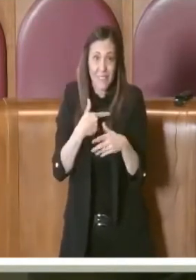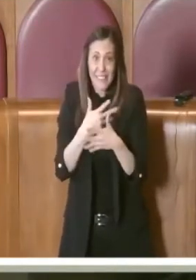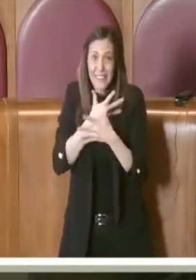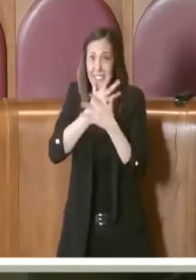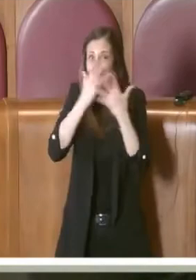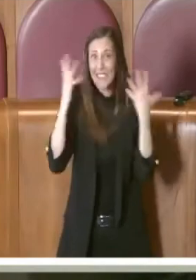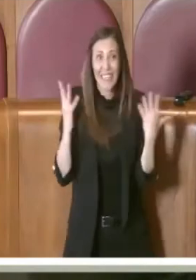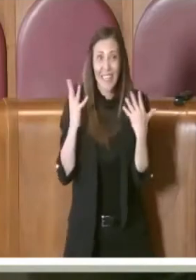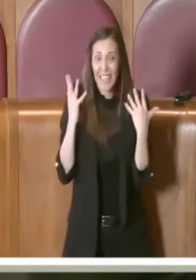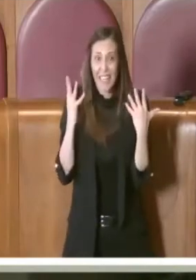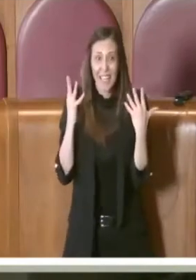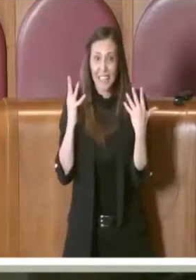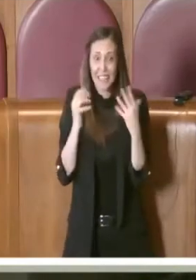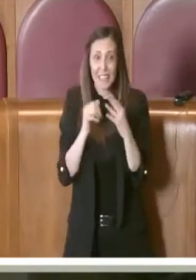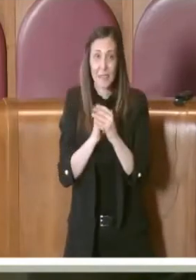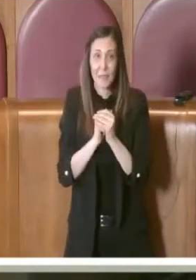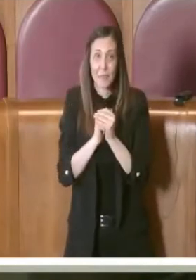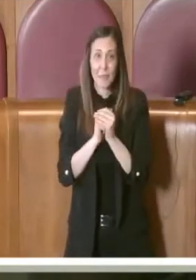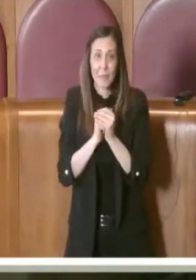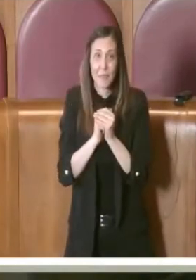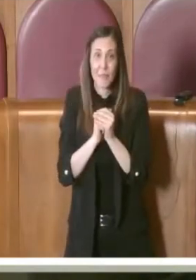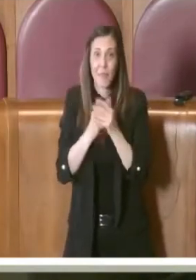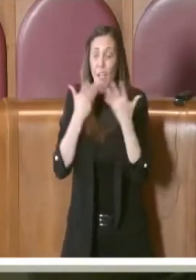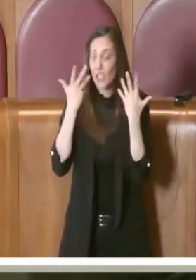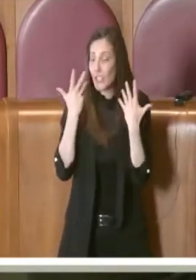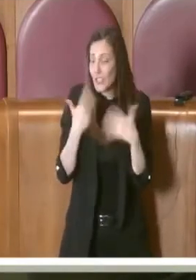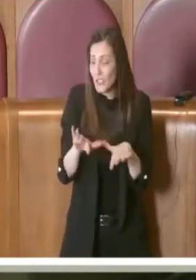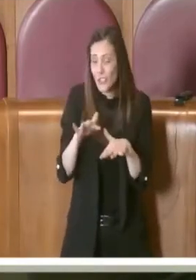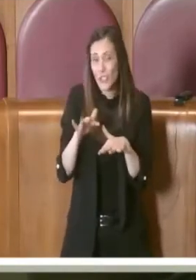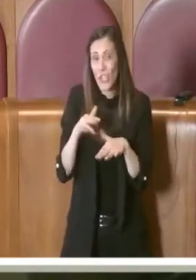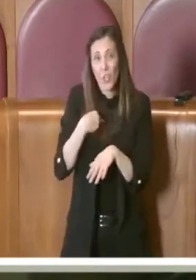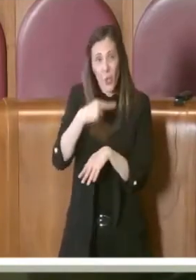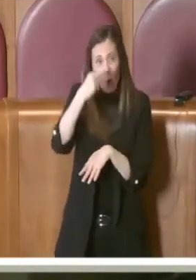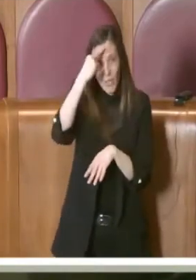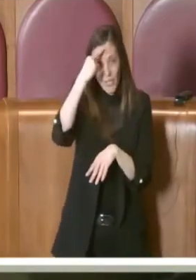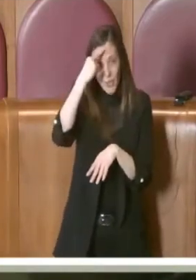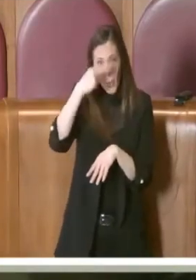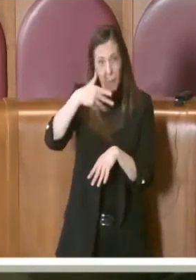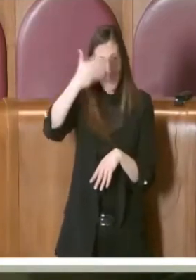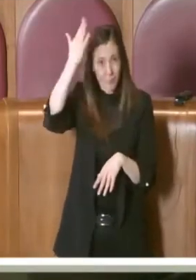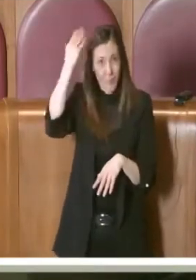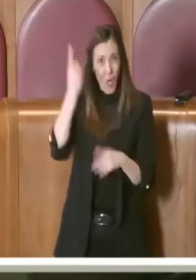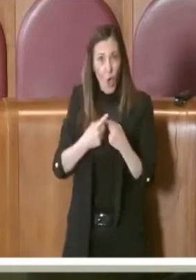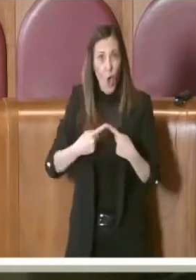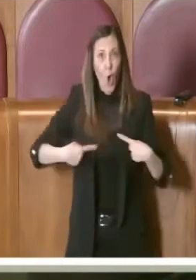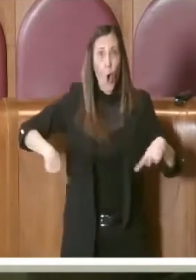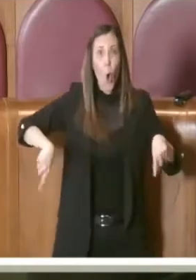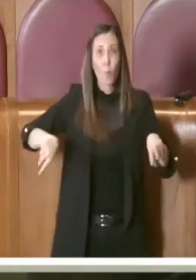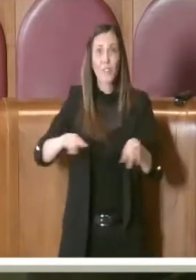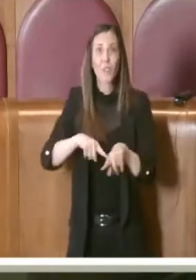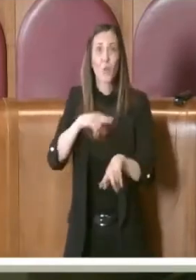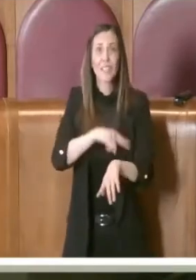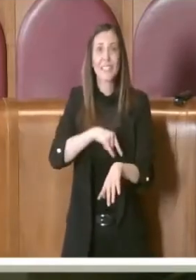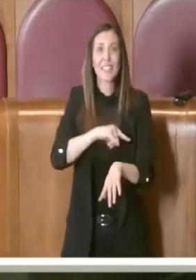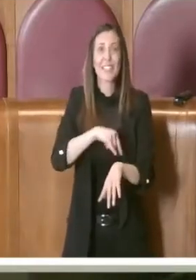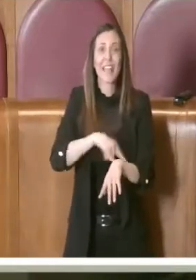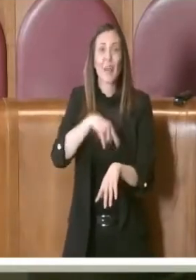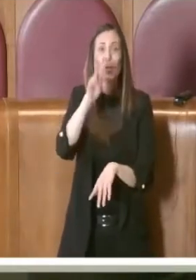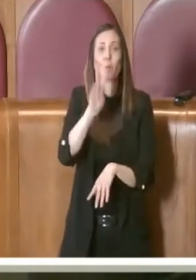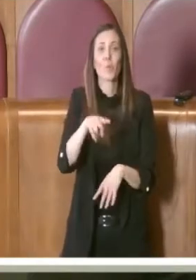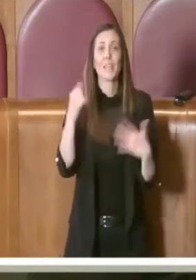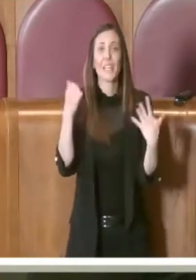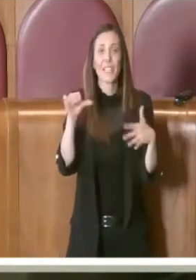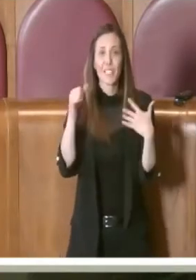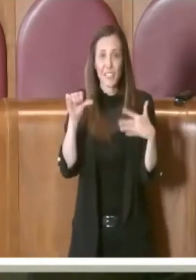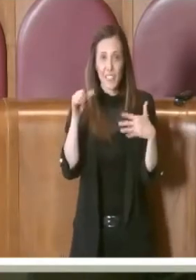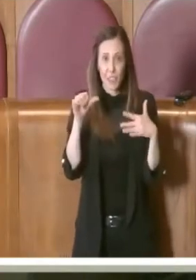chiari sin dal primo momento, io ricordo una prima commissione fatta a settembre 2016 su